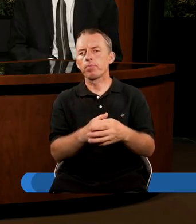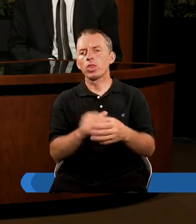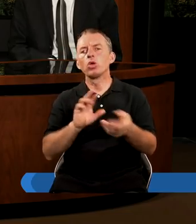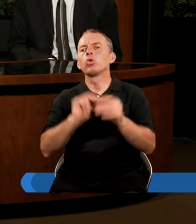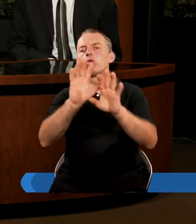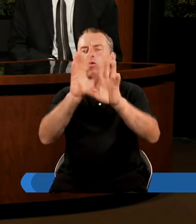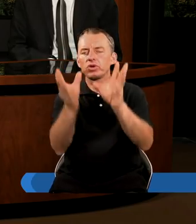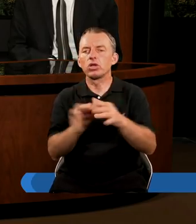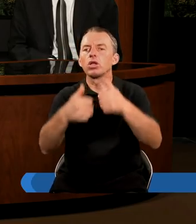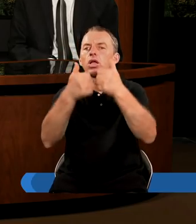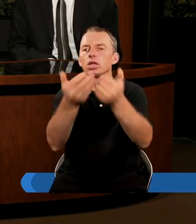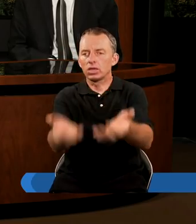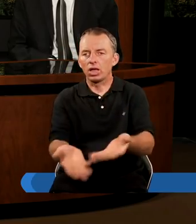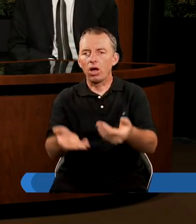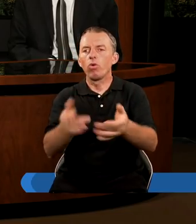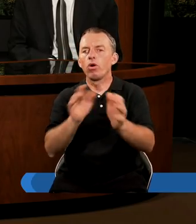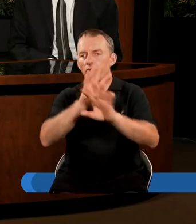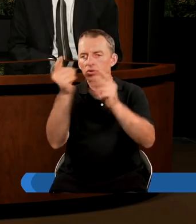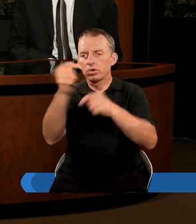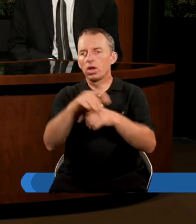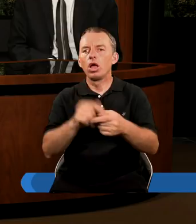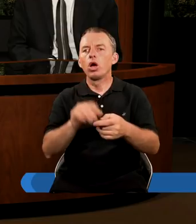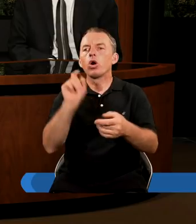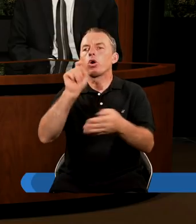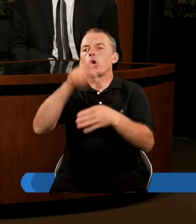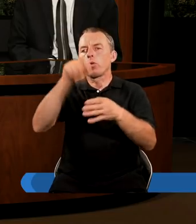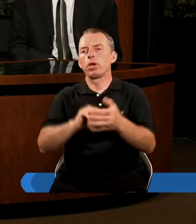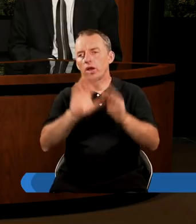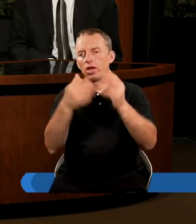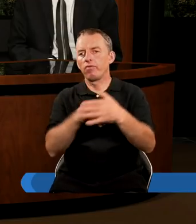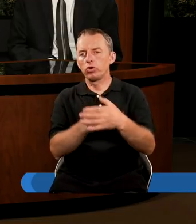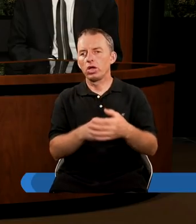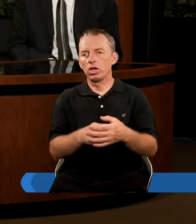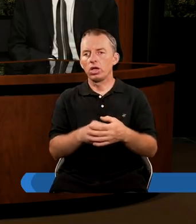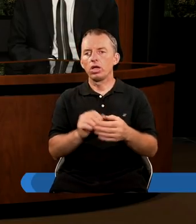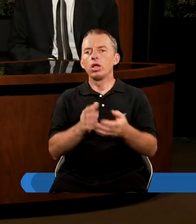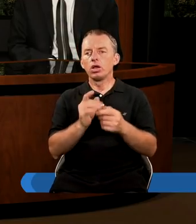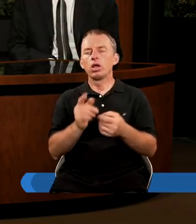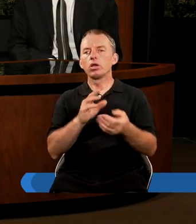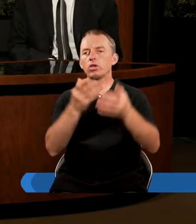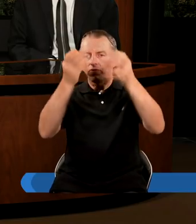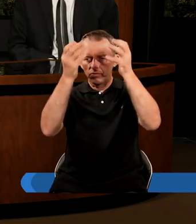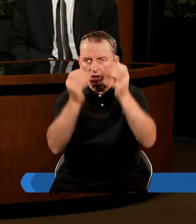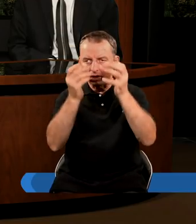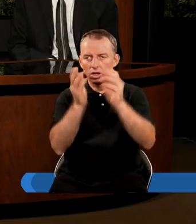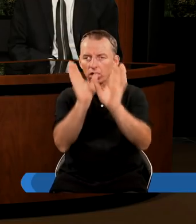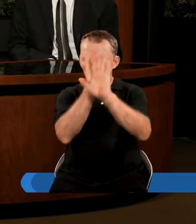Na cóż by się to wszystko zdało? Przyjście Chrystusa jest jak kropka nad i, jak zwieńczenie